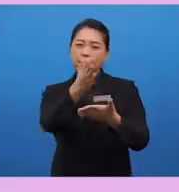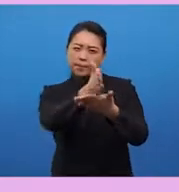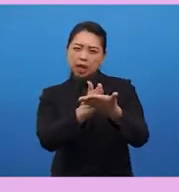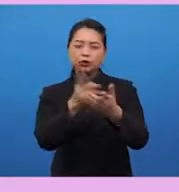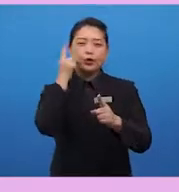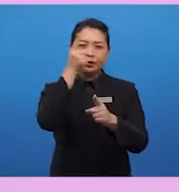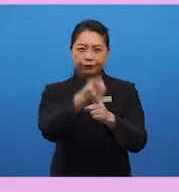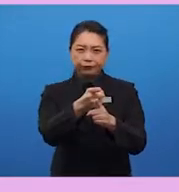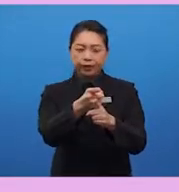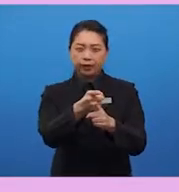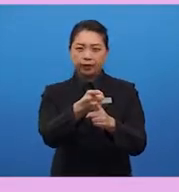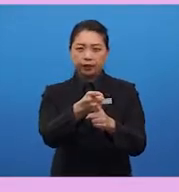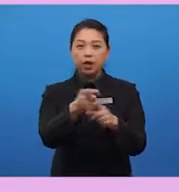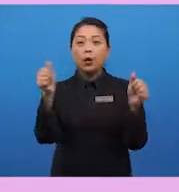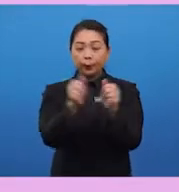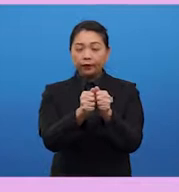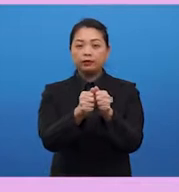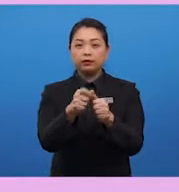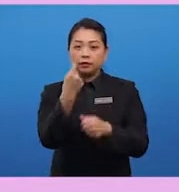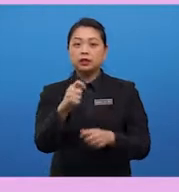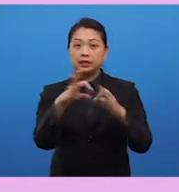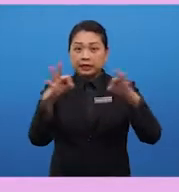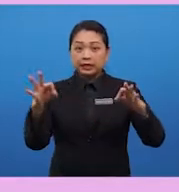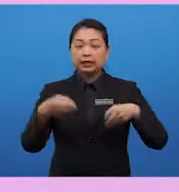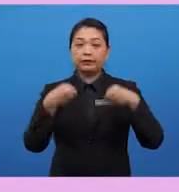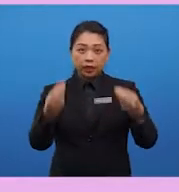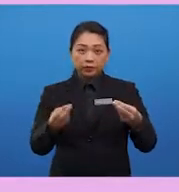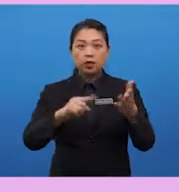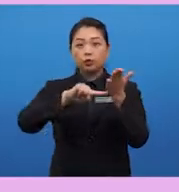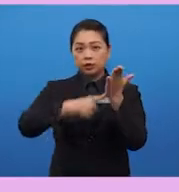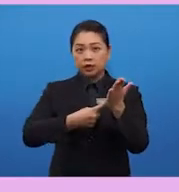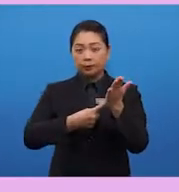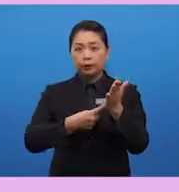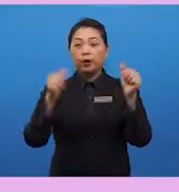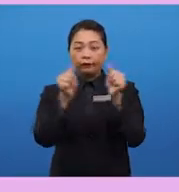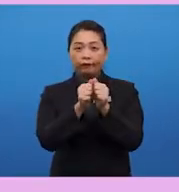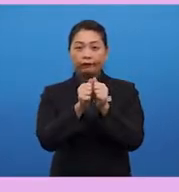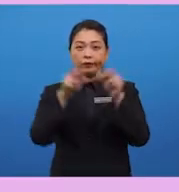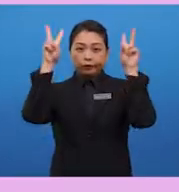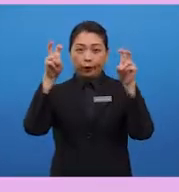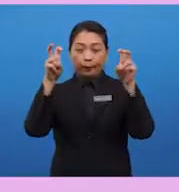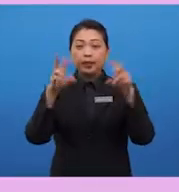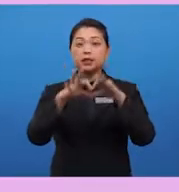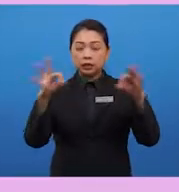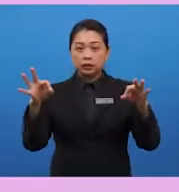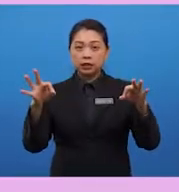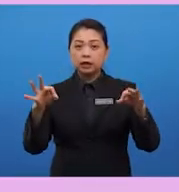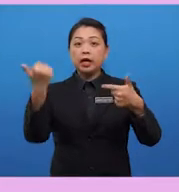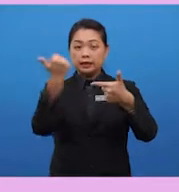with the statement given. You start off with a topic sentence. In your second paragraph, you